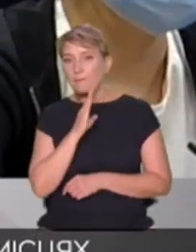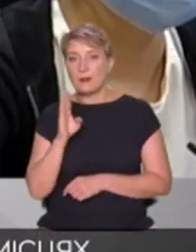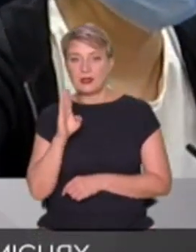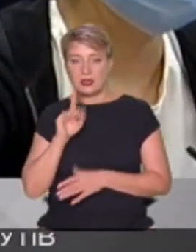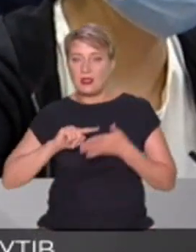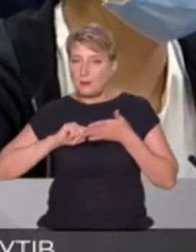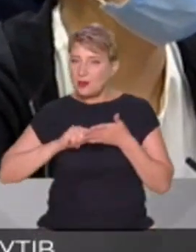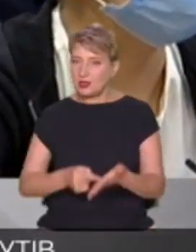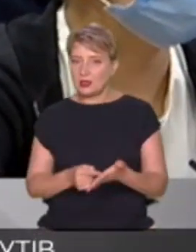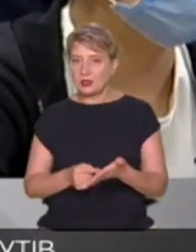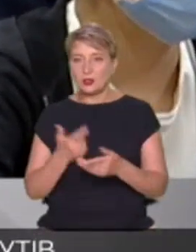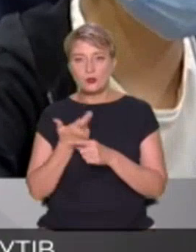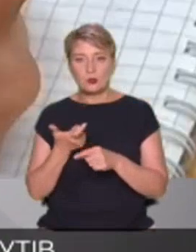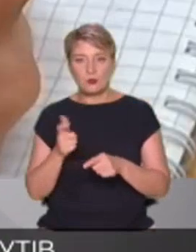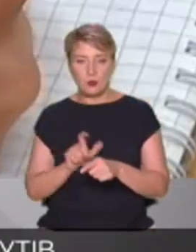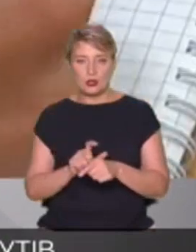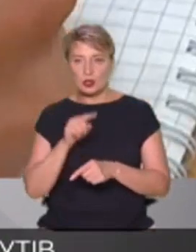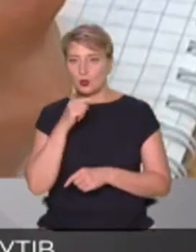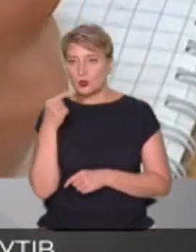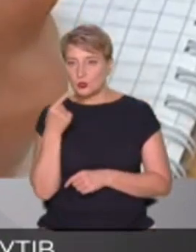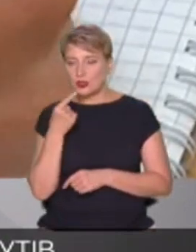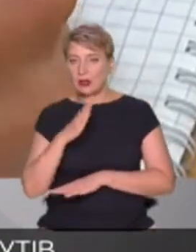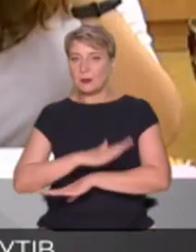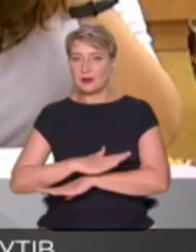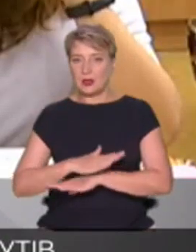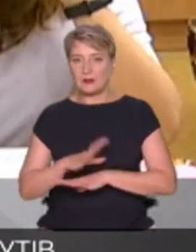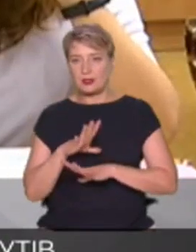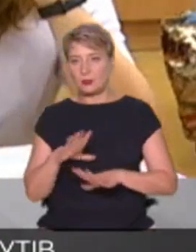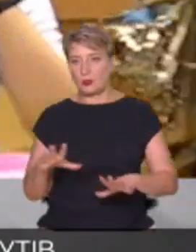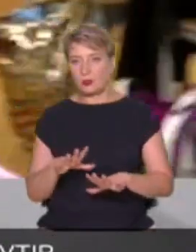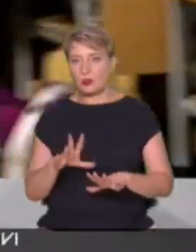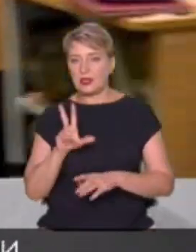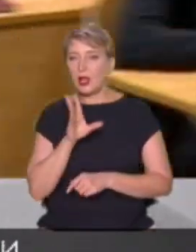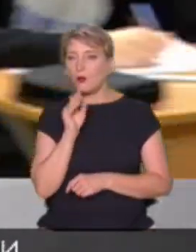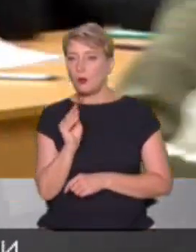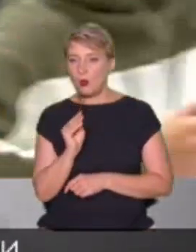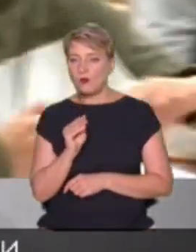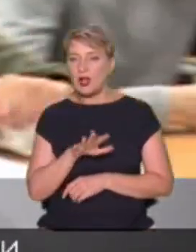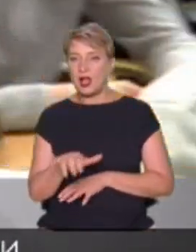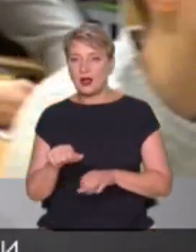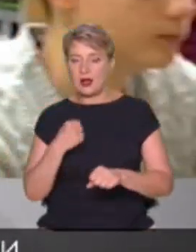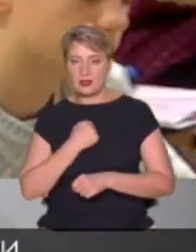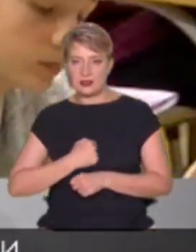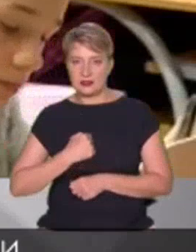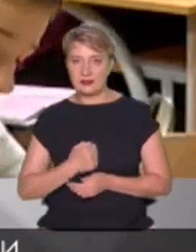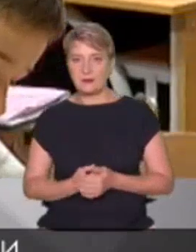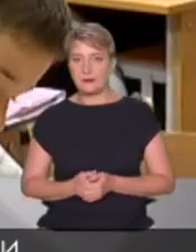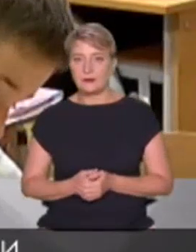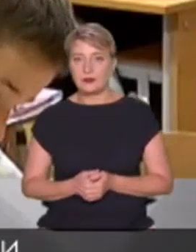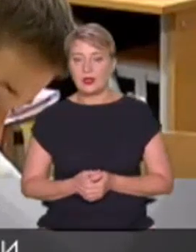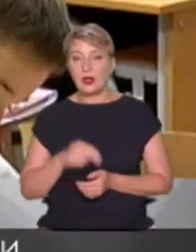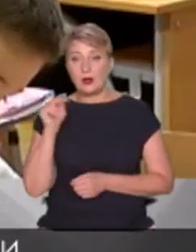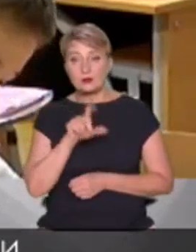предмета в їхніх дітей не було, як мови агресорам. Ідею підтримали міськради кількох регіонів. А вивчення